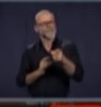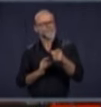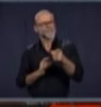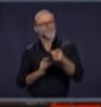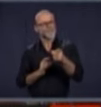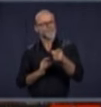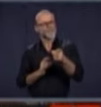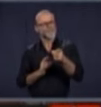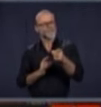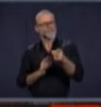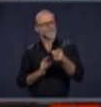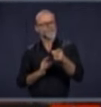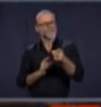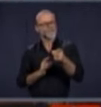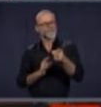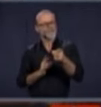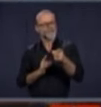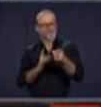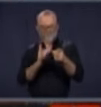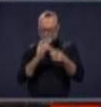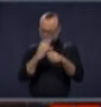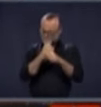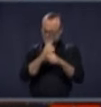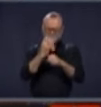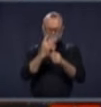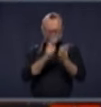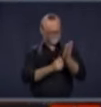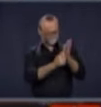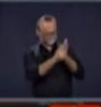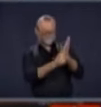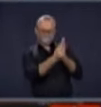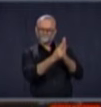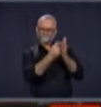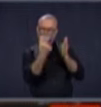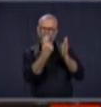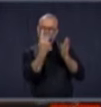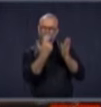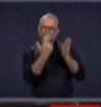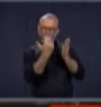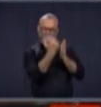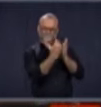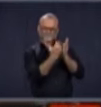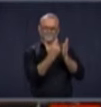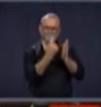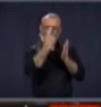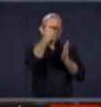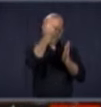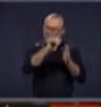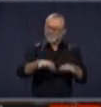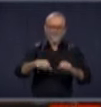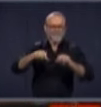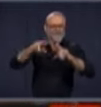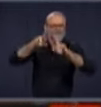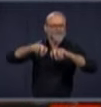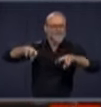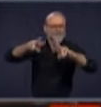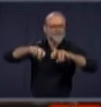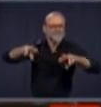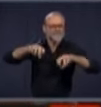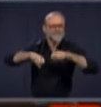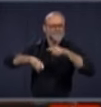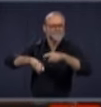que vous examinez la possibilité de produire un guide ou de faire des